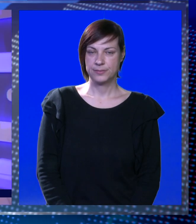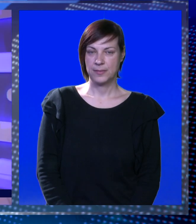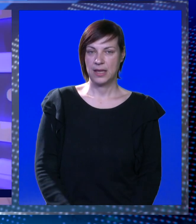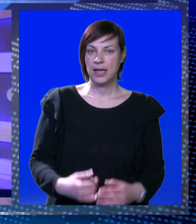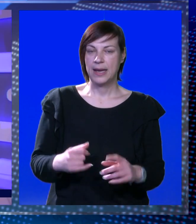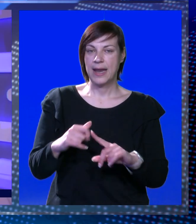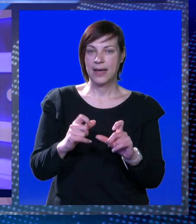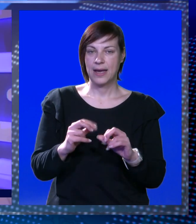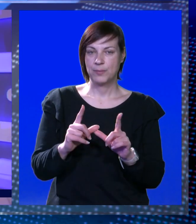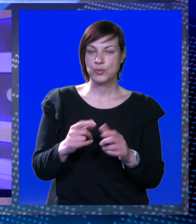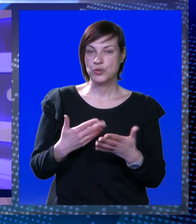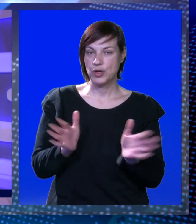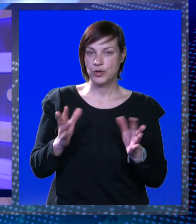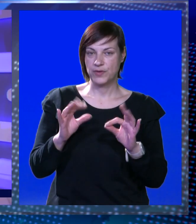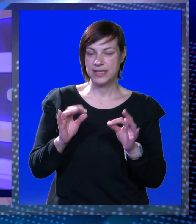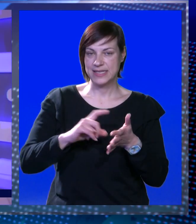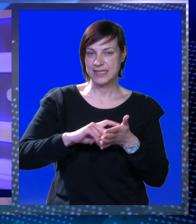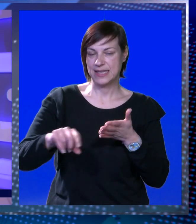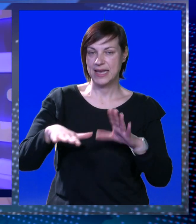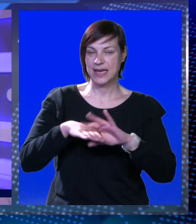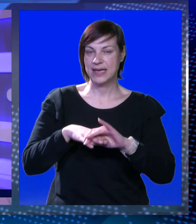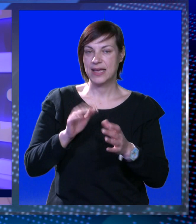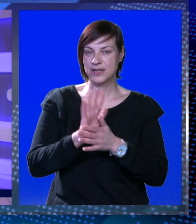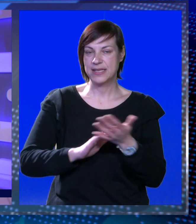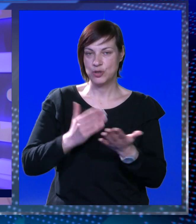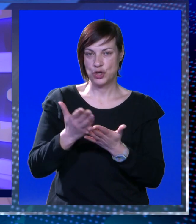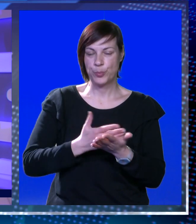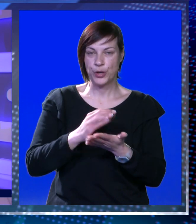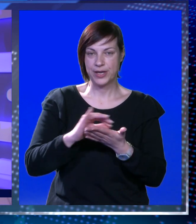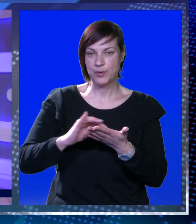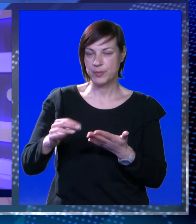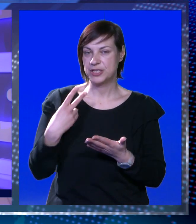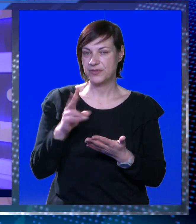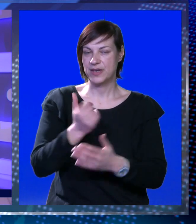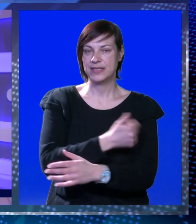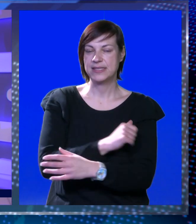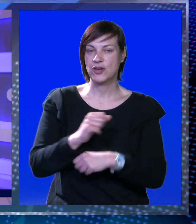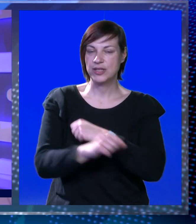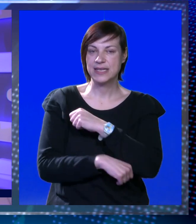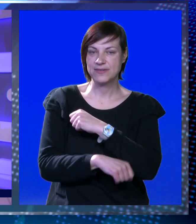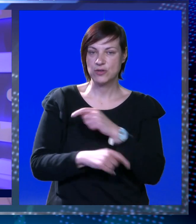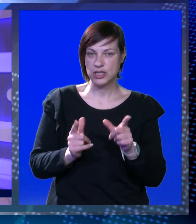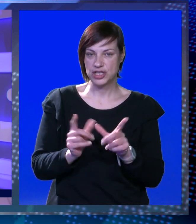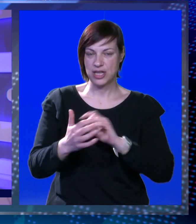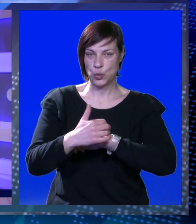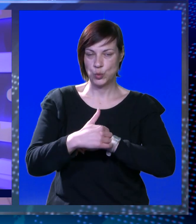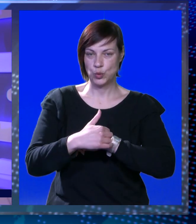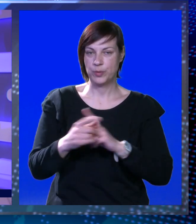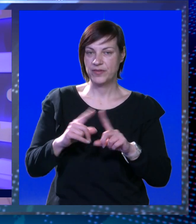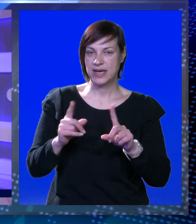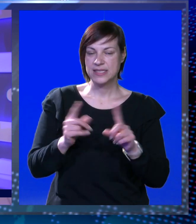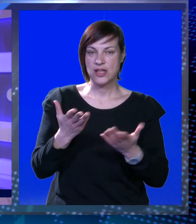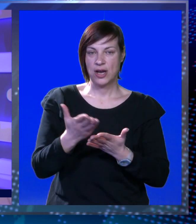Na kampusu je otvoren deset i tjedan karijera kojim je započeo i program obilježavanja 20 godina sveučilišta u Dubrovniku.